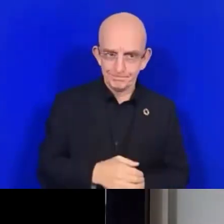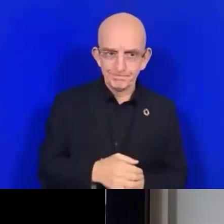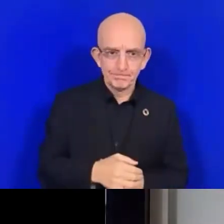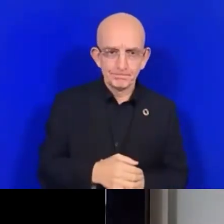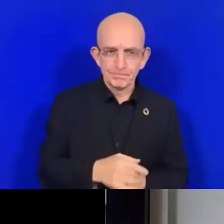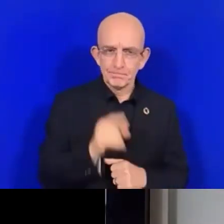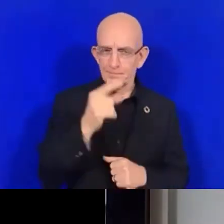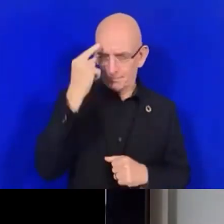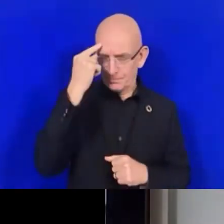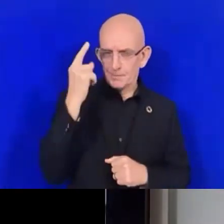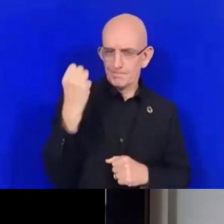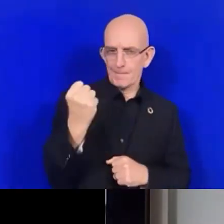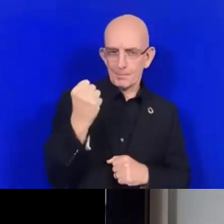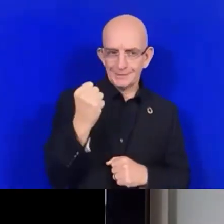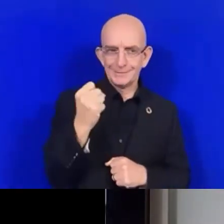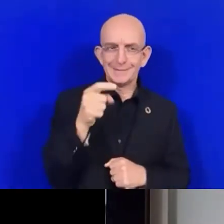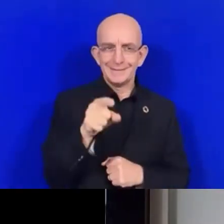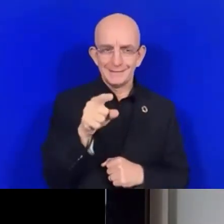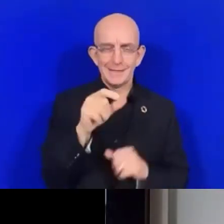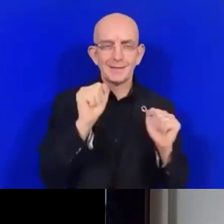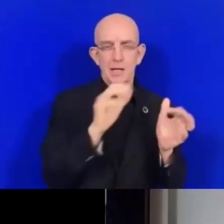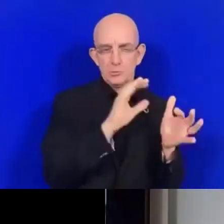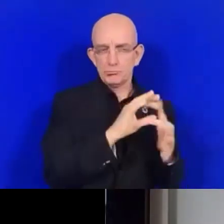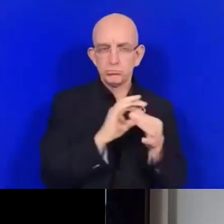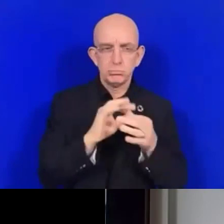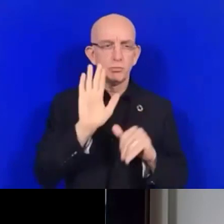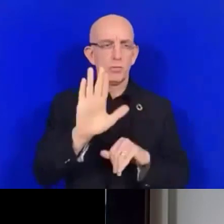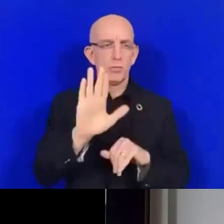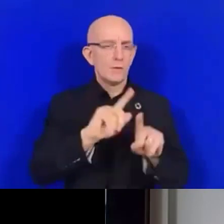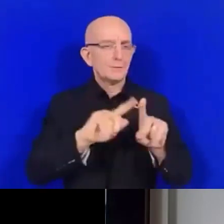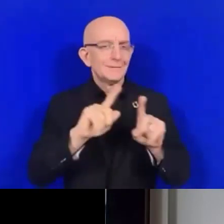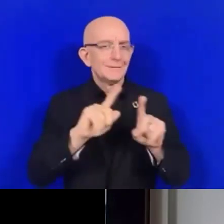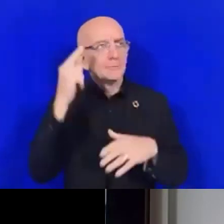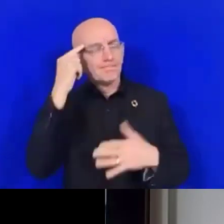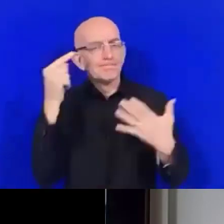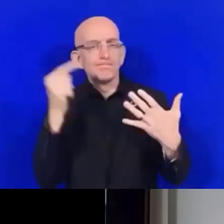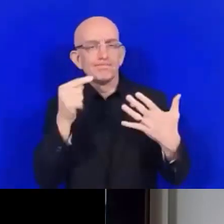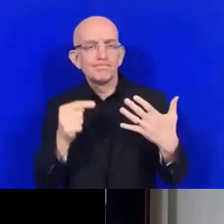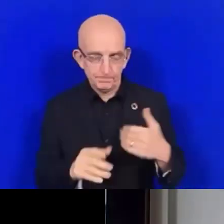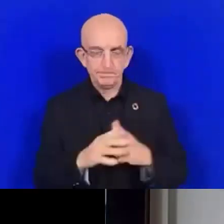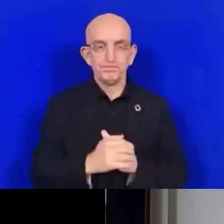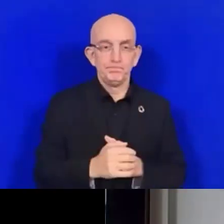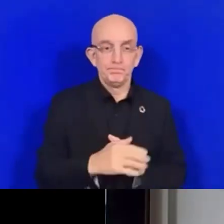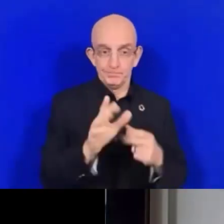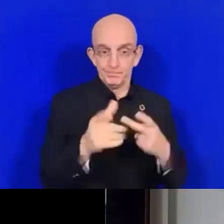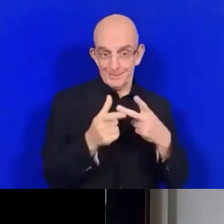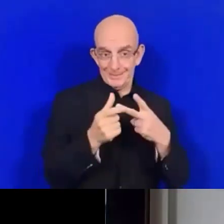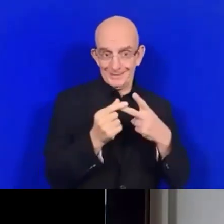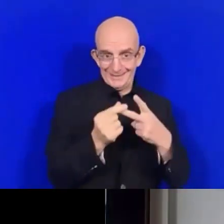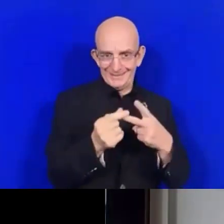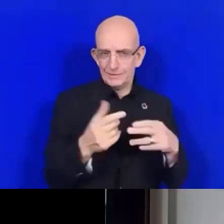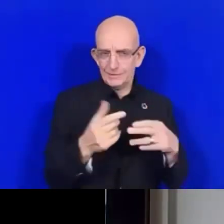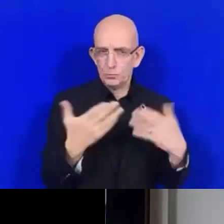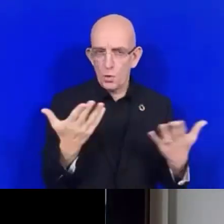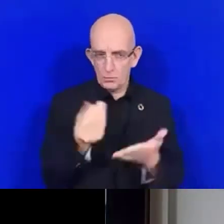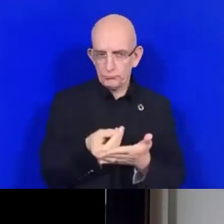questions. La deuxième règle importante et fondamentale que j'aimerais partager, c'est ne faites pas de suppositions. Les personnes en